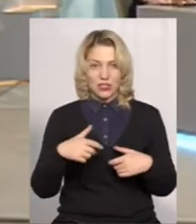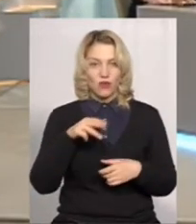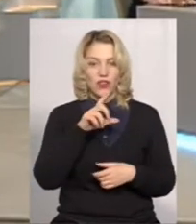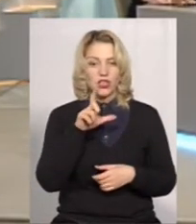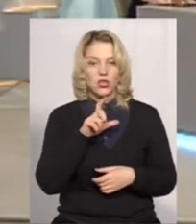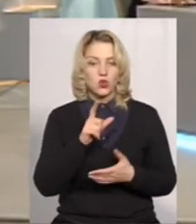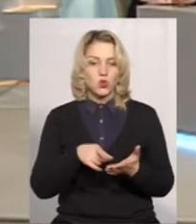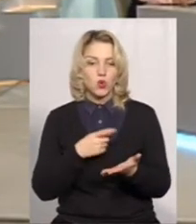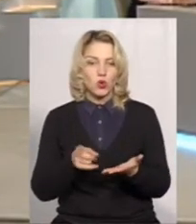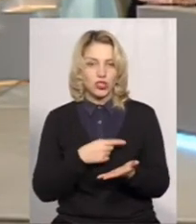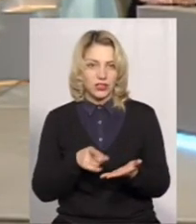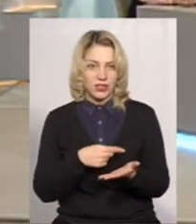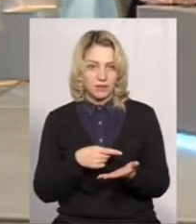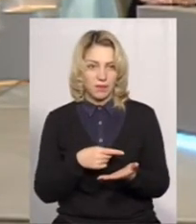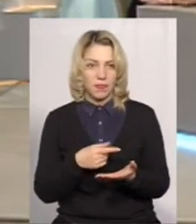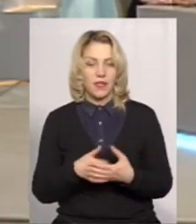більш.